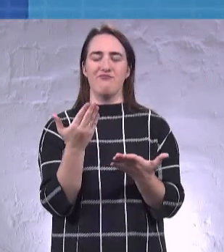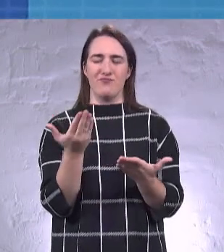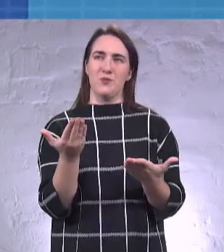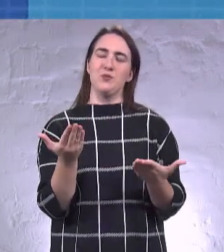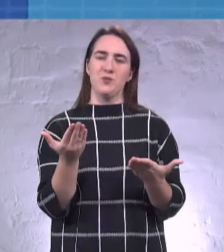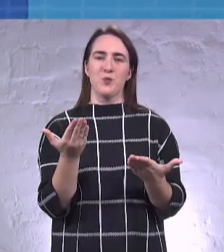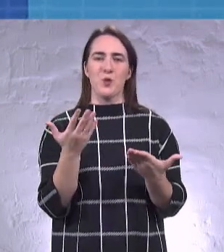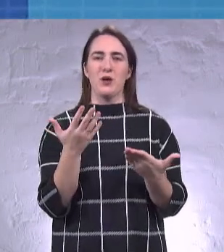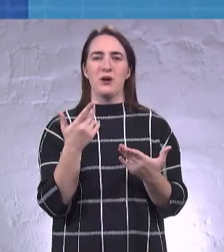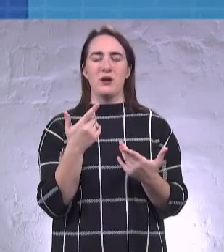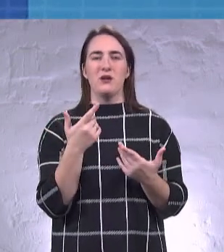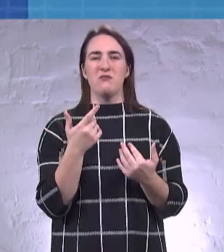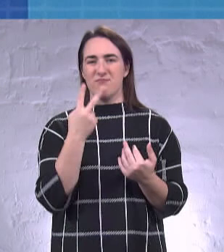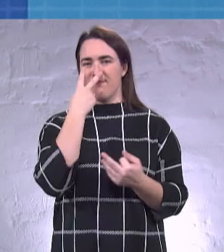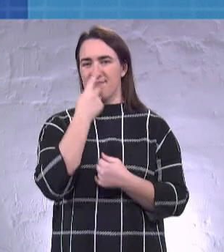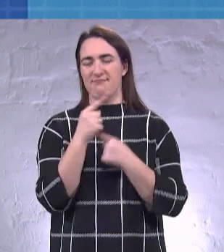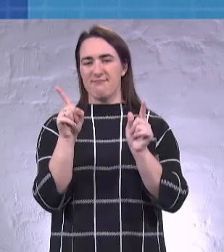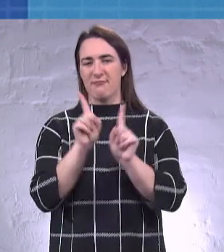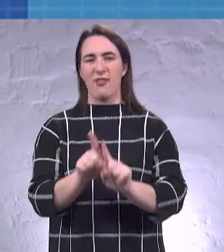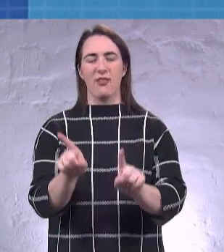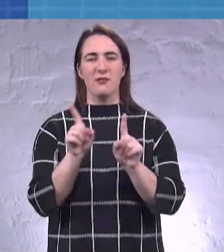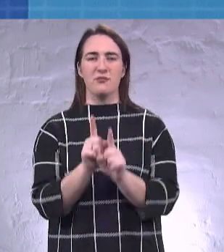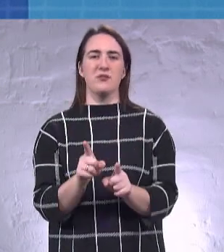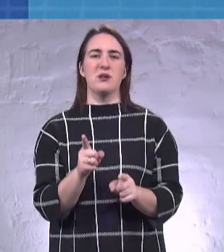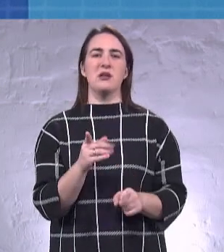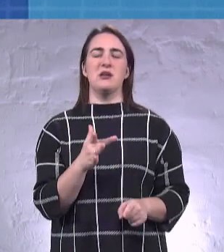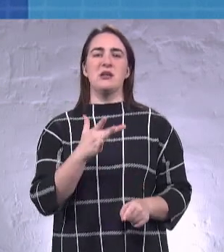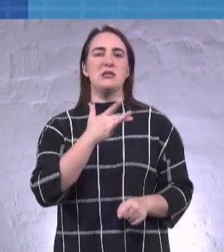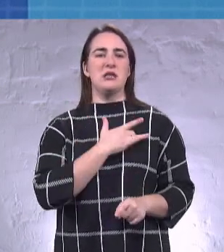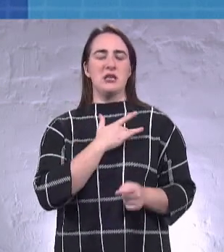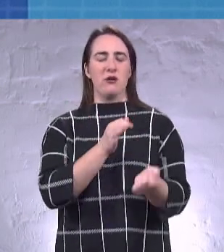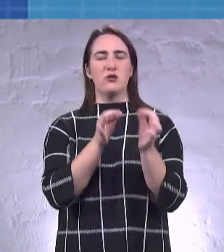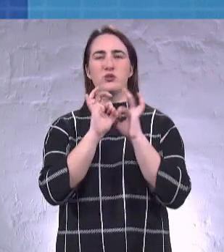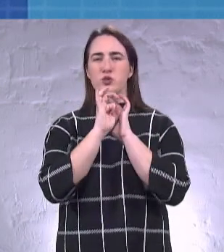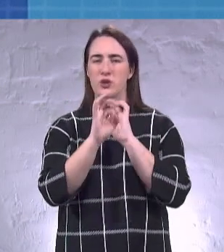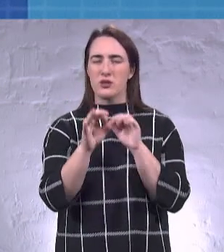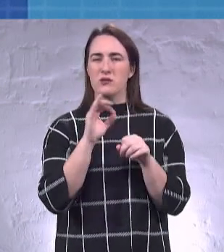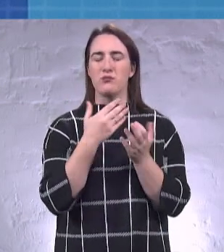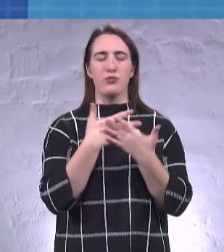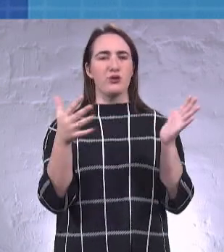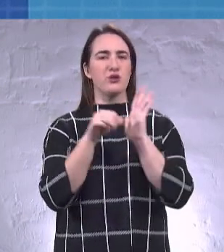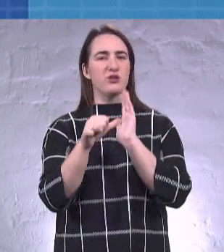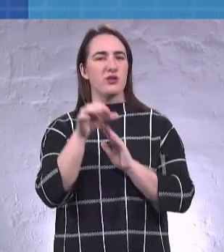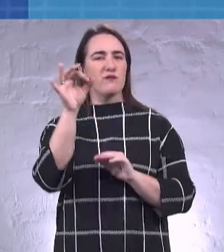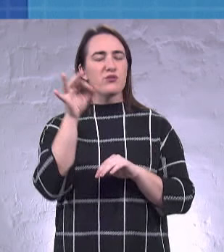які хронічні, традиційні. У нас від серцево-судинних захворювань більше 60%